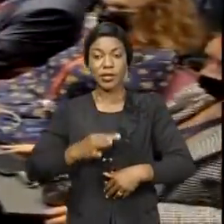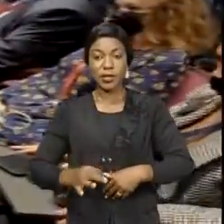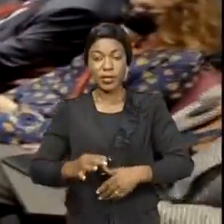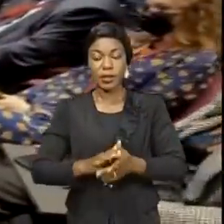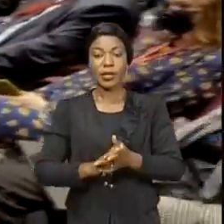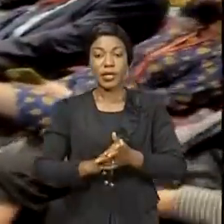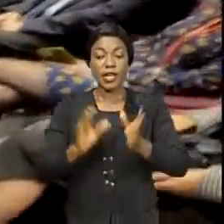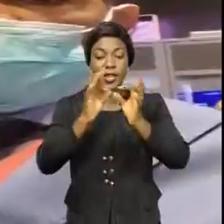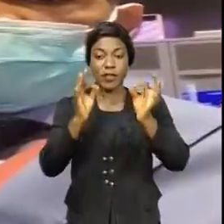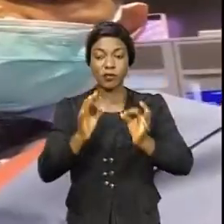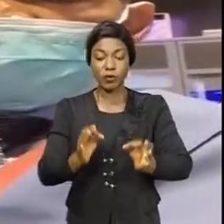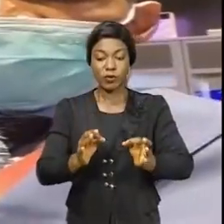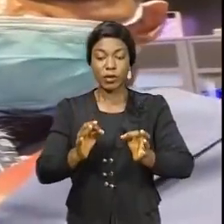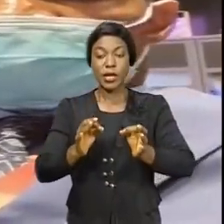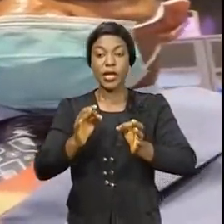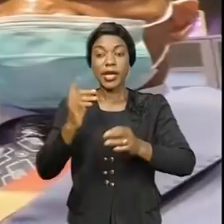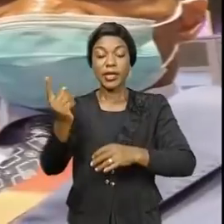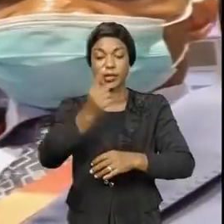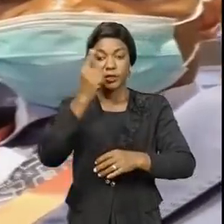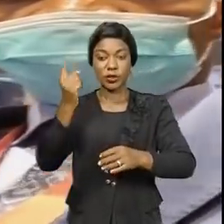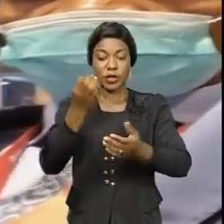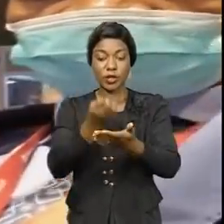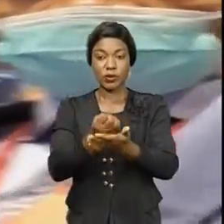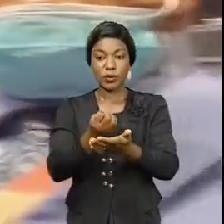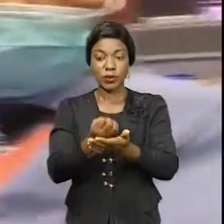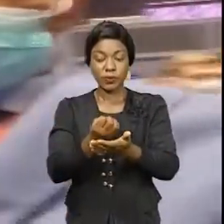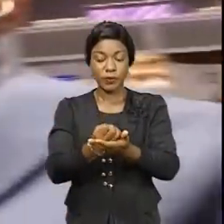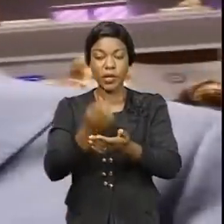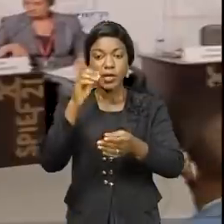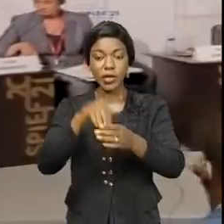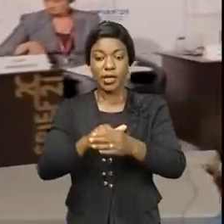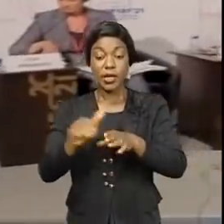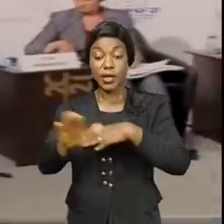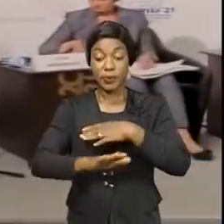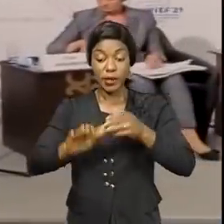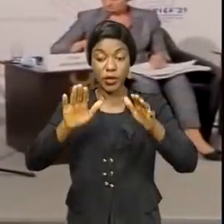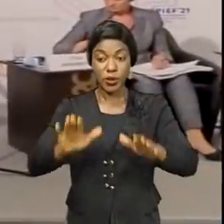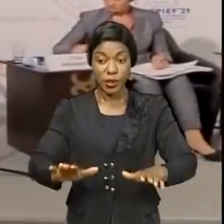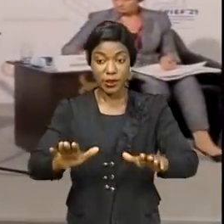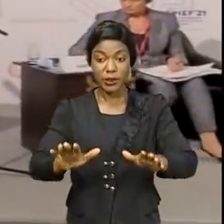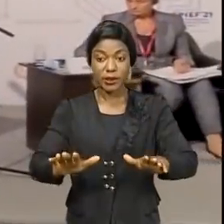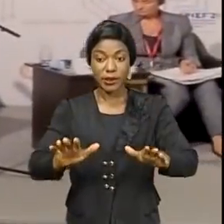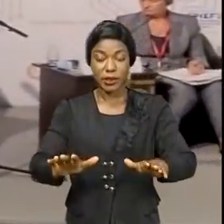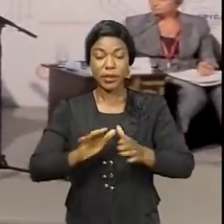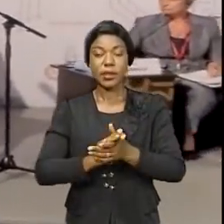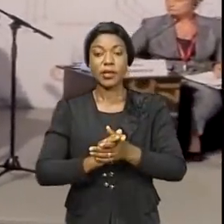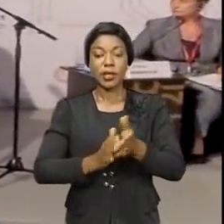le Forum international économique du Saint-Pétersbourg, en Russie, Haïti, les cadres d'échanges